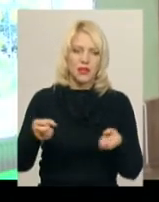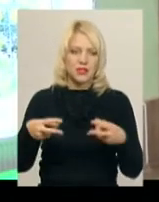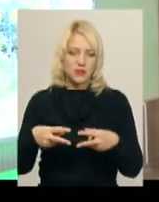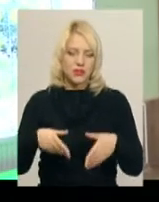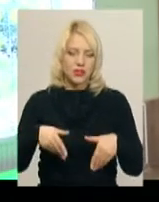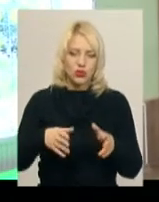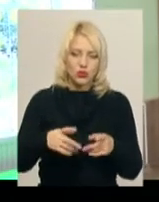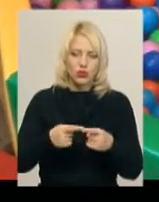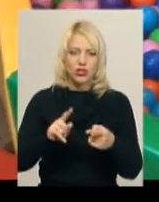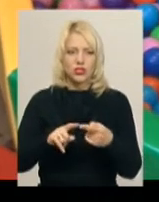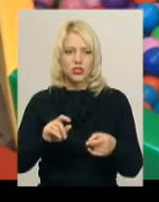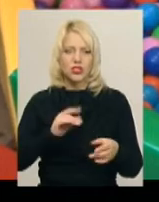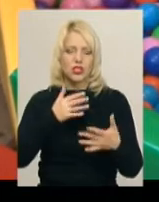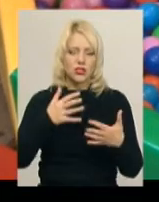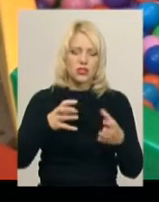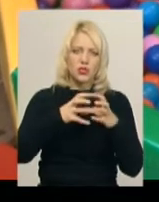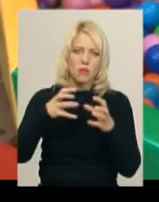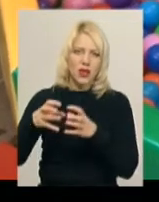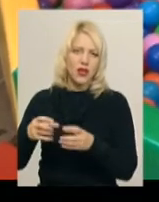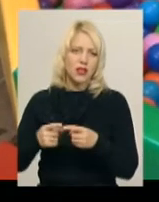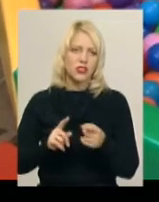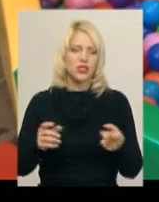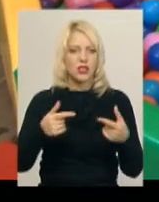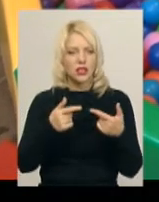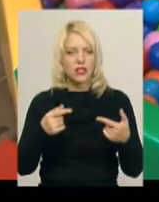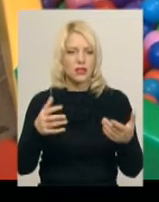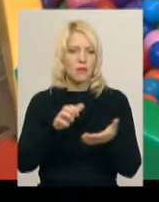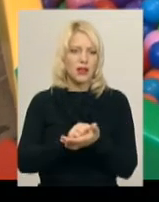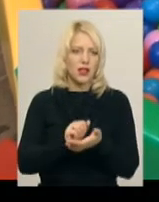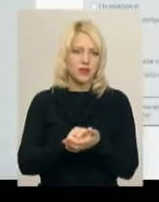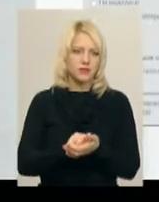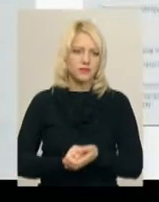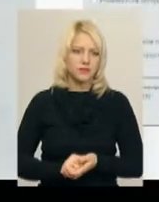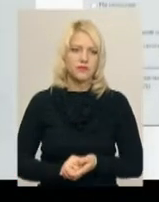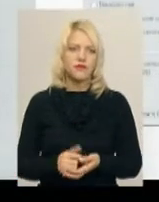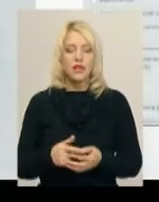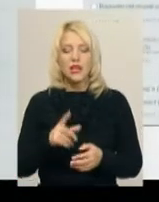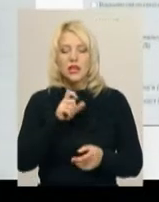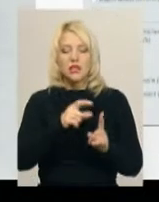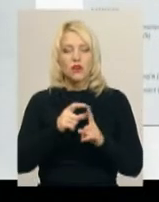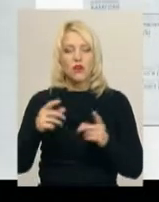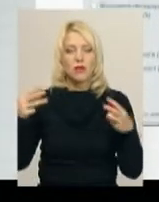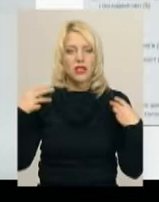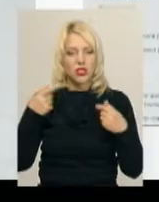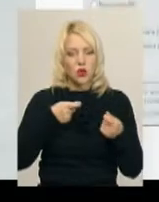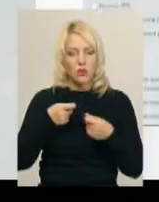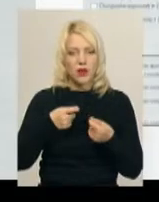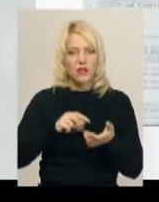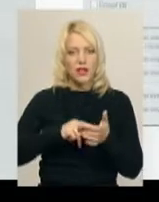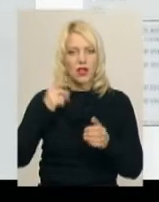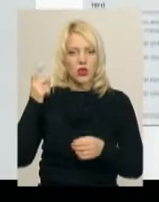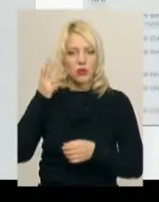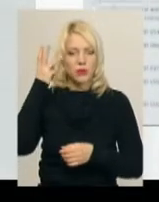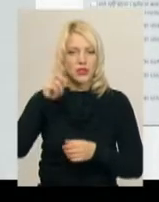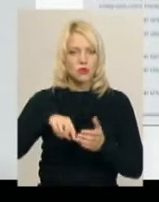сухий басейн, різноманітні сенсорні м'ячі та інші приладя для занять, додає Валентина Богачук. За словами начальника управління економіки Хмельницької